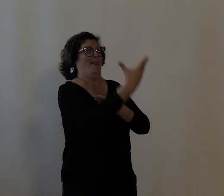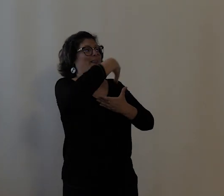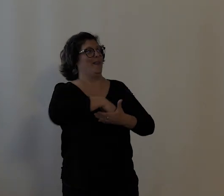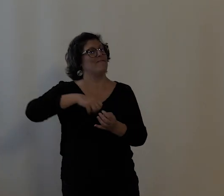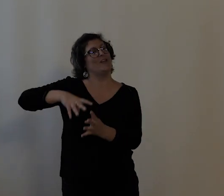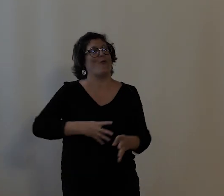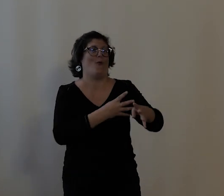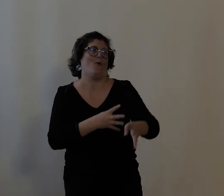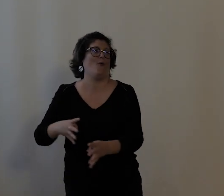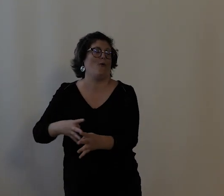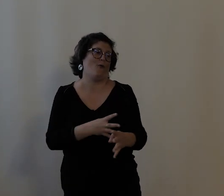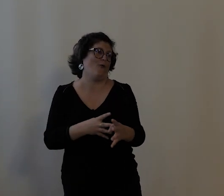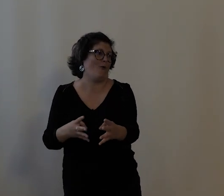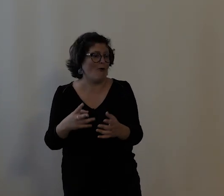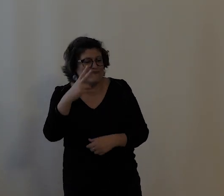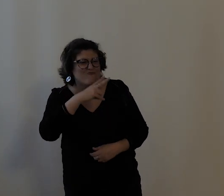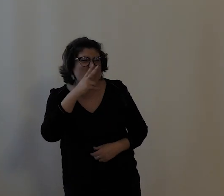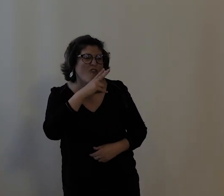participative et humoristique.